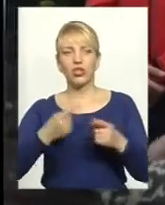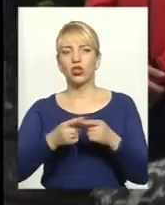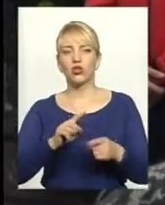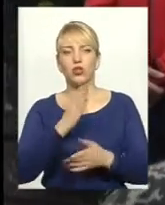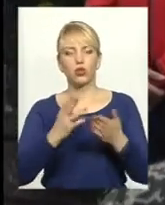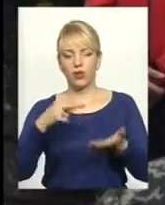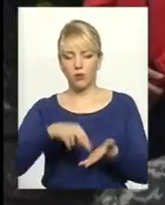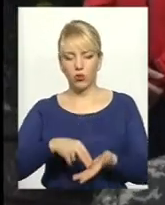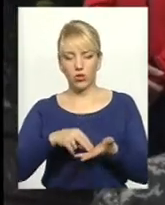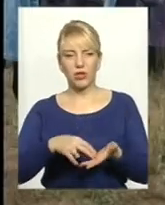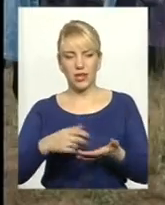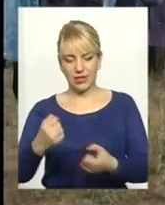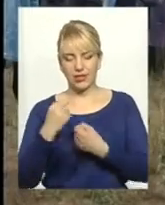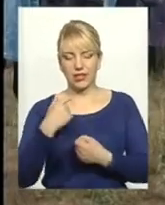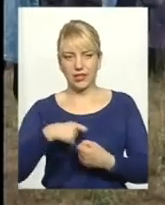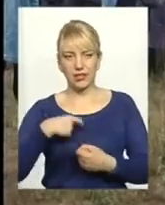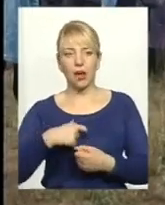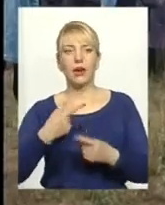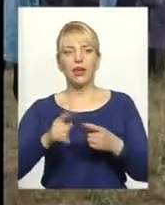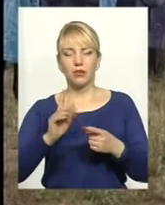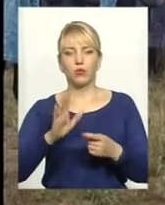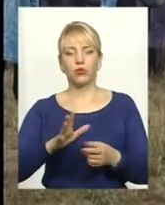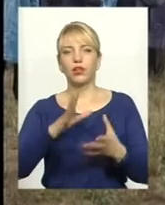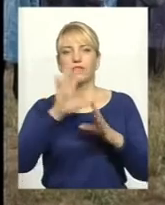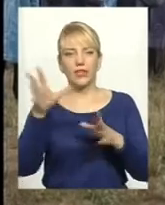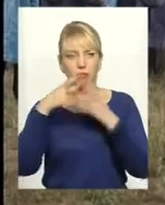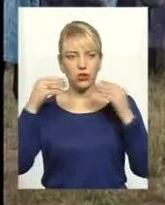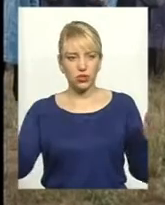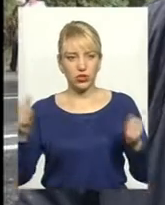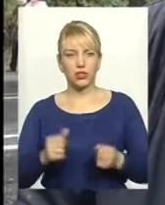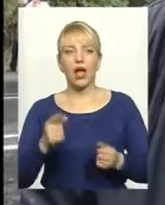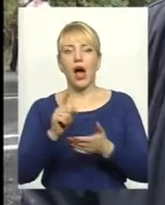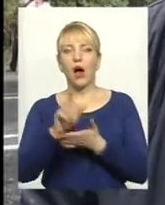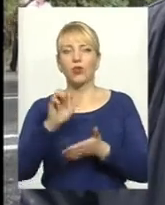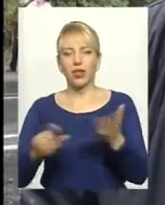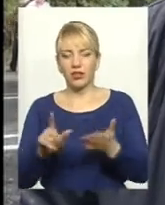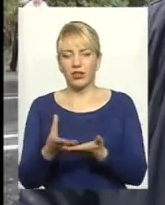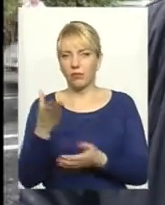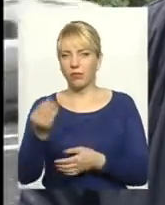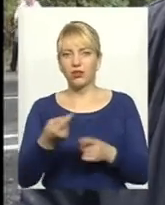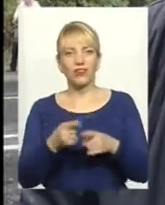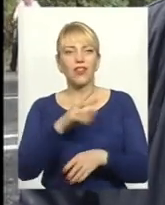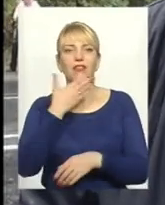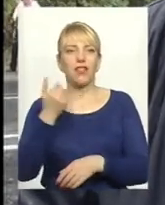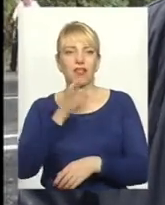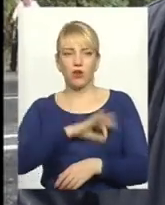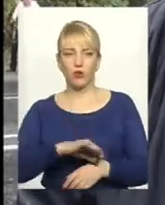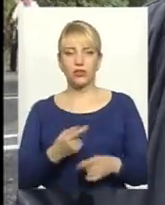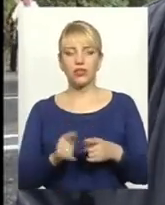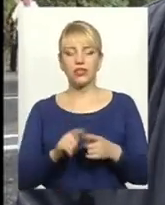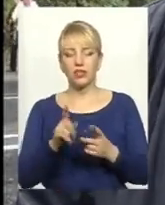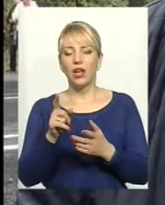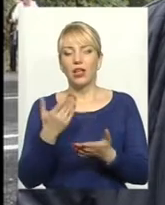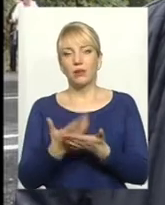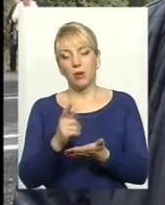відійде у небуття, а податки, які з них витискають нині, все одно не на користь. Саме головне, що вони ж не направилися на